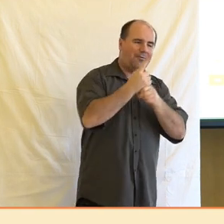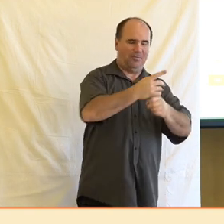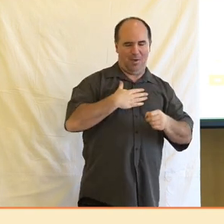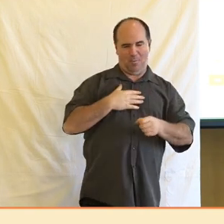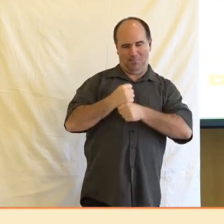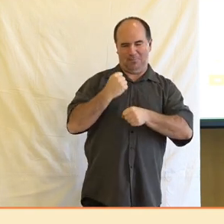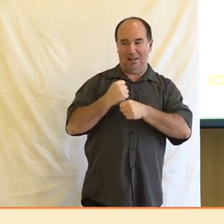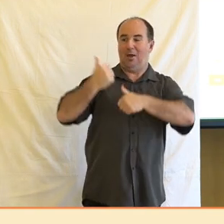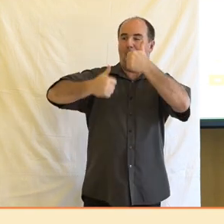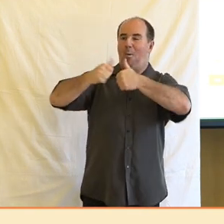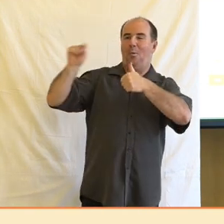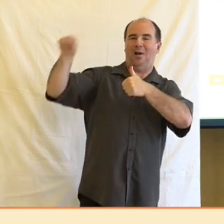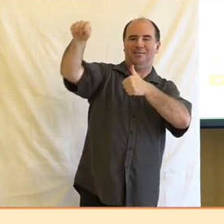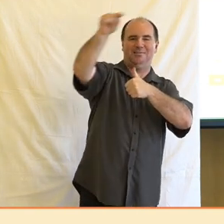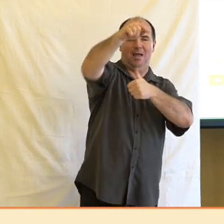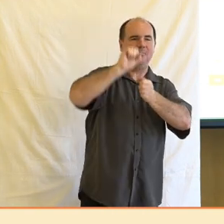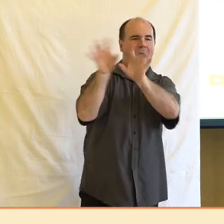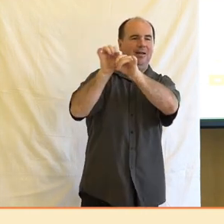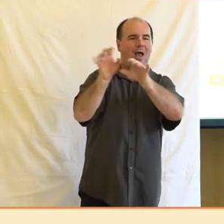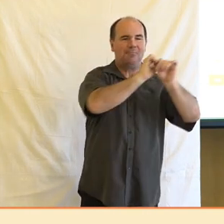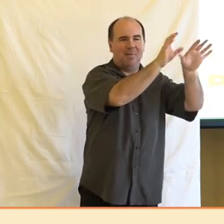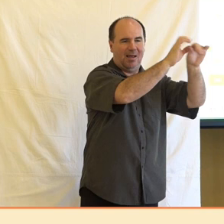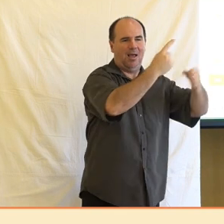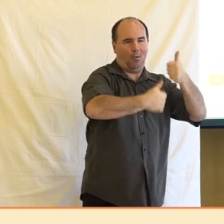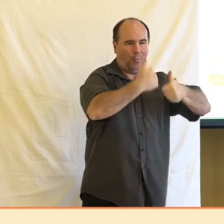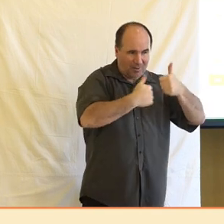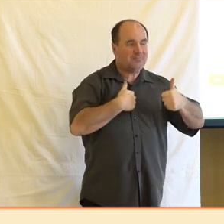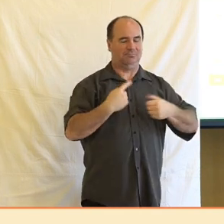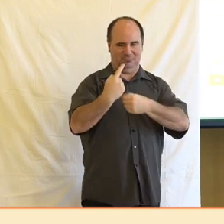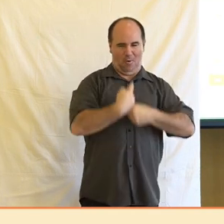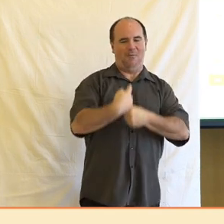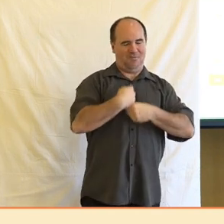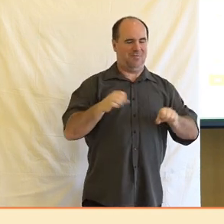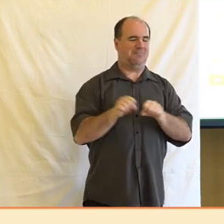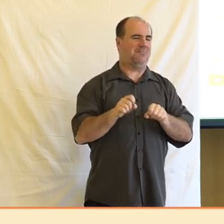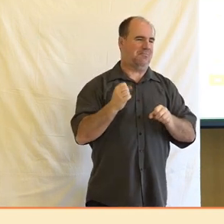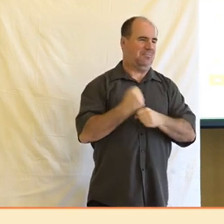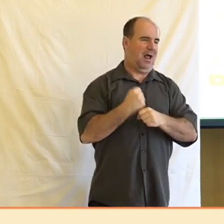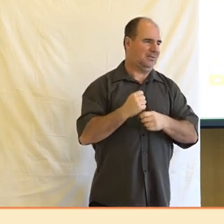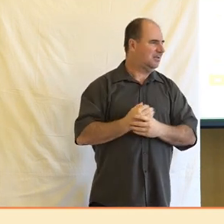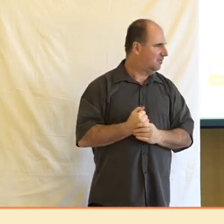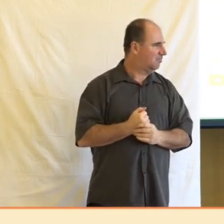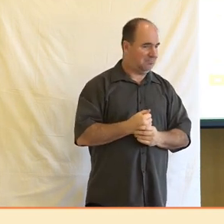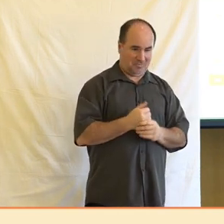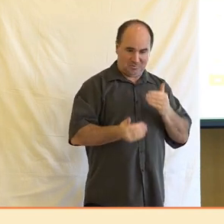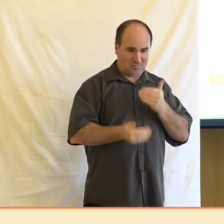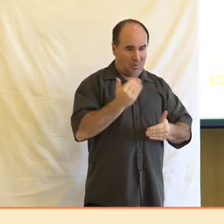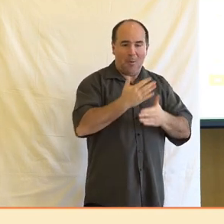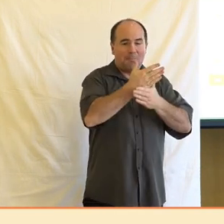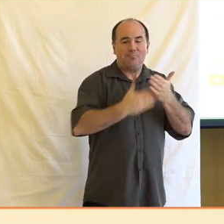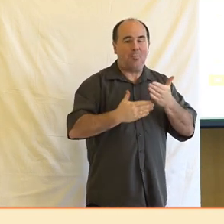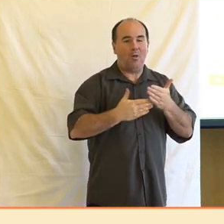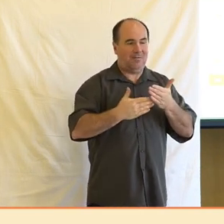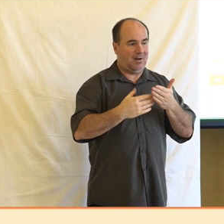ovlivňují částečně, anebo okrajově tyto dvě možnosti zaškrtlo přes polovinu respondentů.